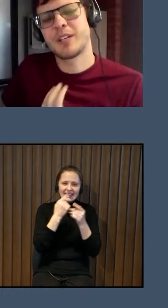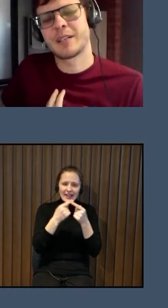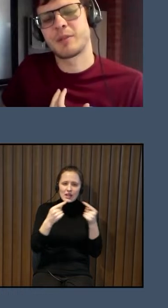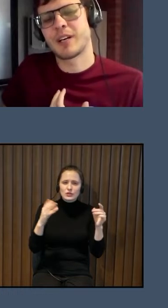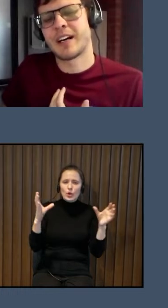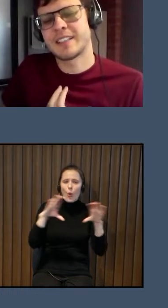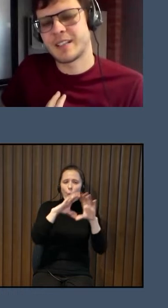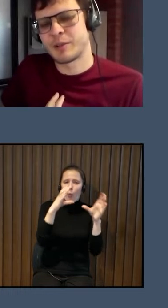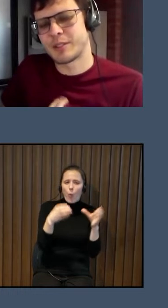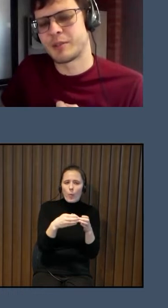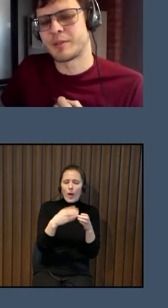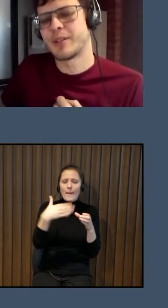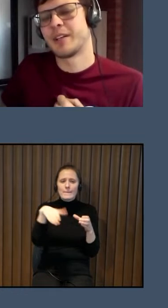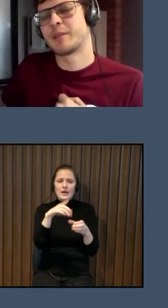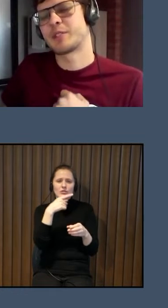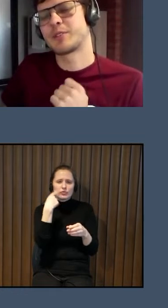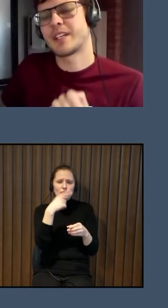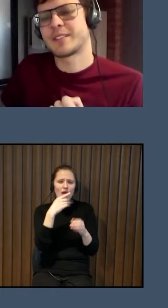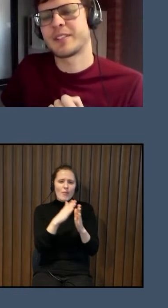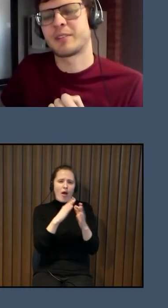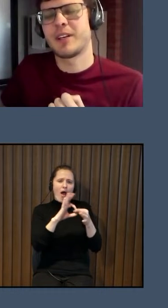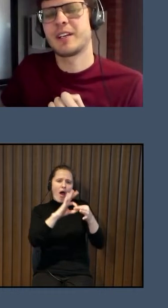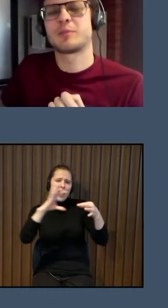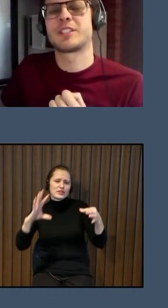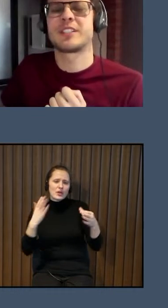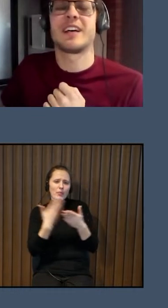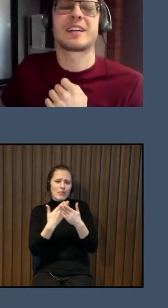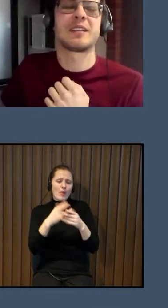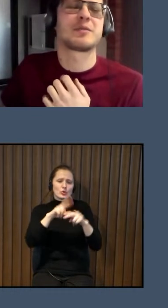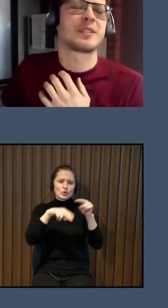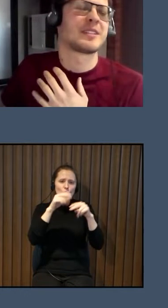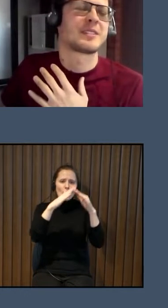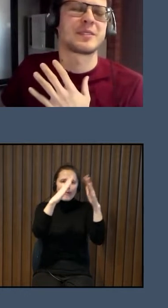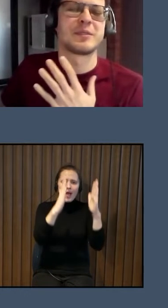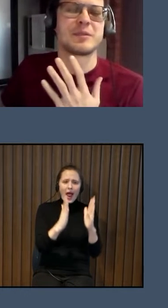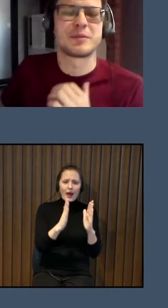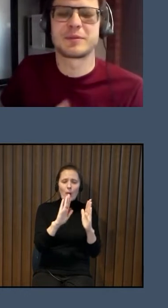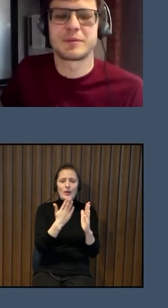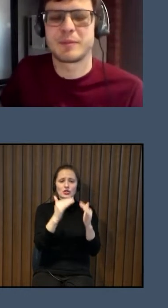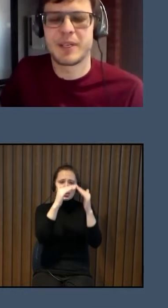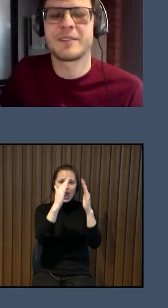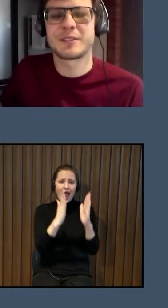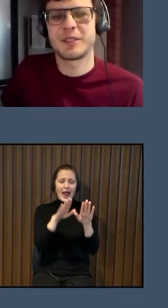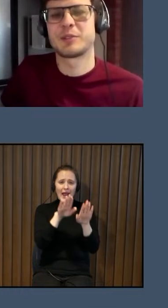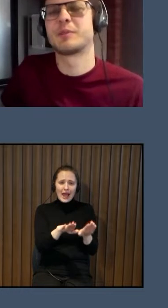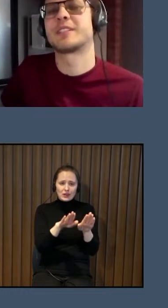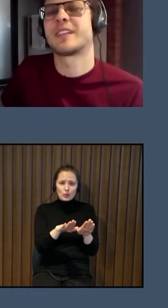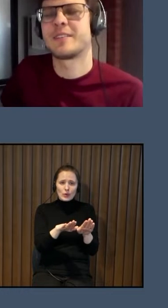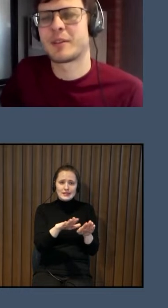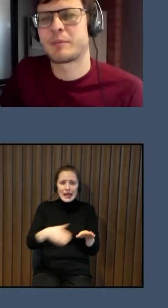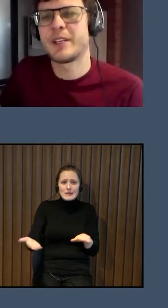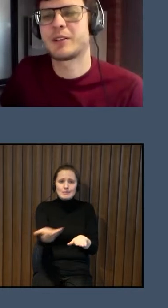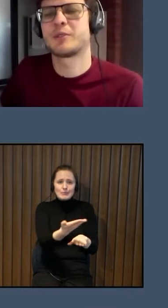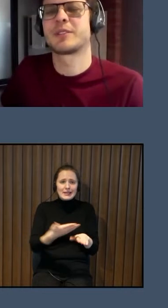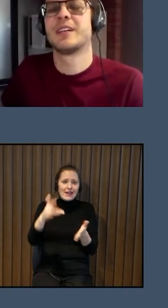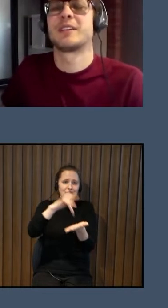bieži vien runājam kaut kā atrauti, ja mēs uztaisam vienu ēku, bet šī te ēka atvadres, nu, pļavas vidū, mēs